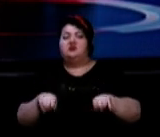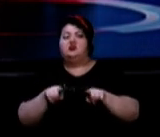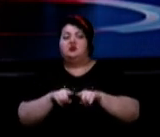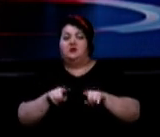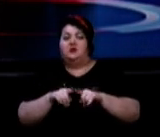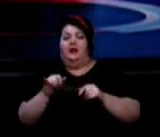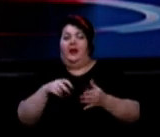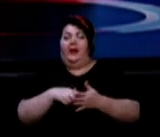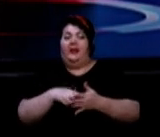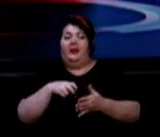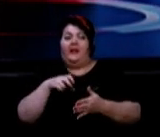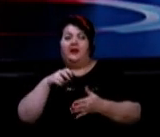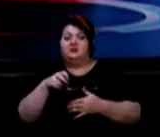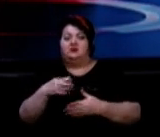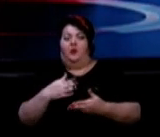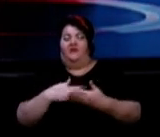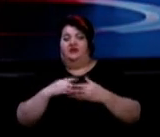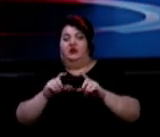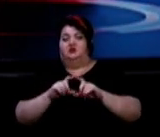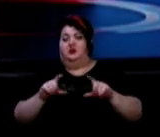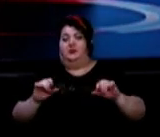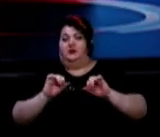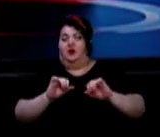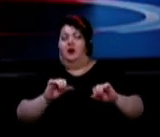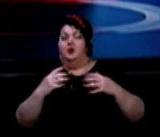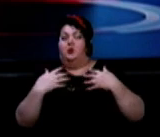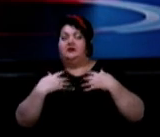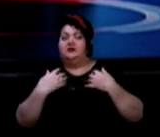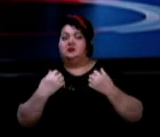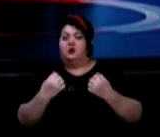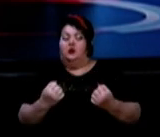листом від нашого департаменту охорони здоров'я.